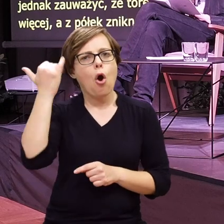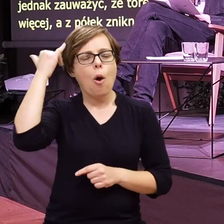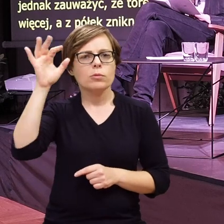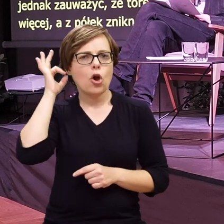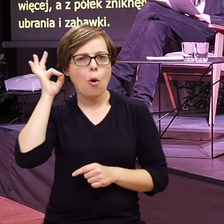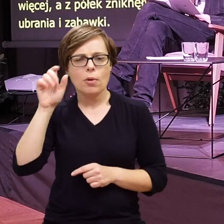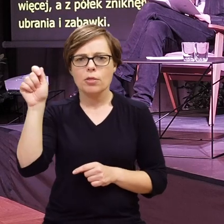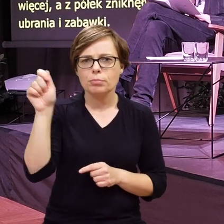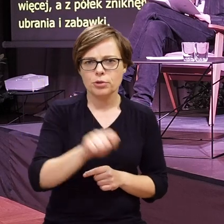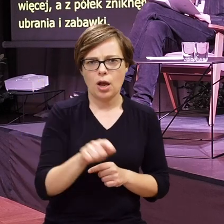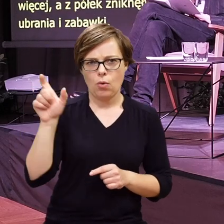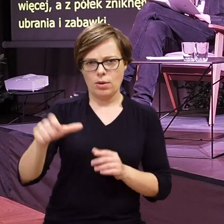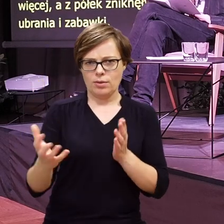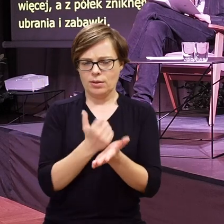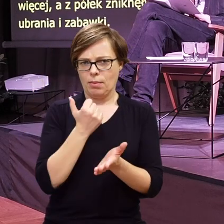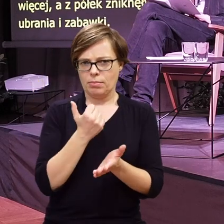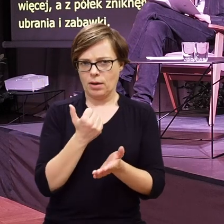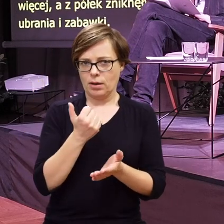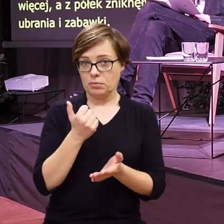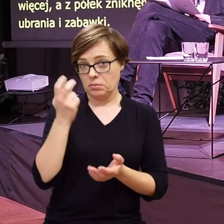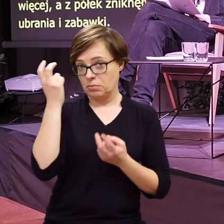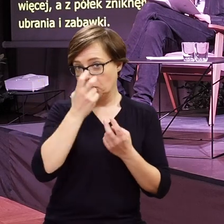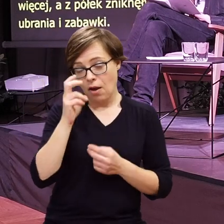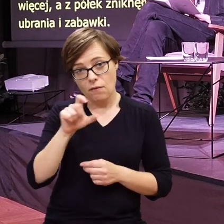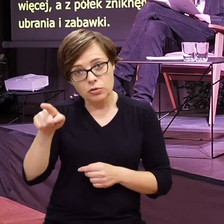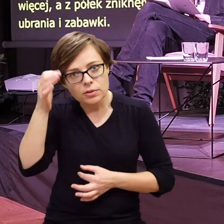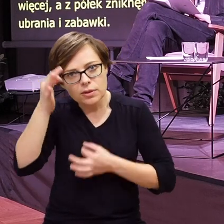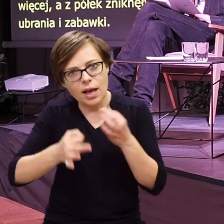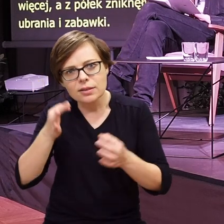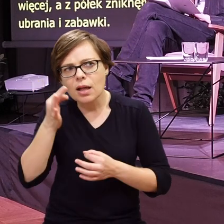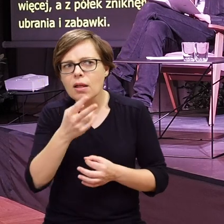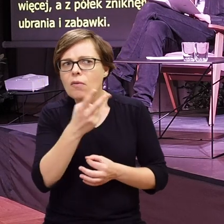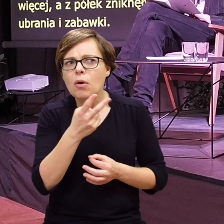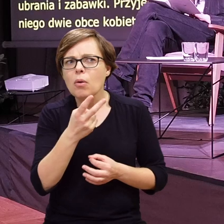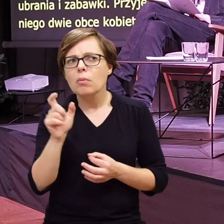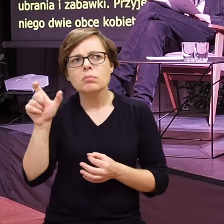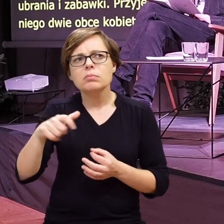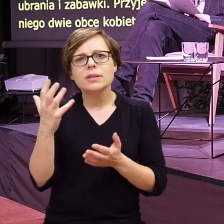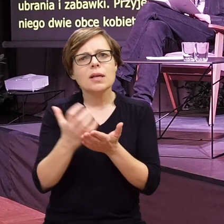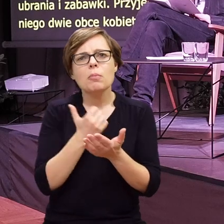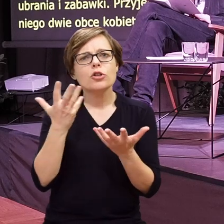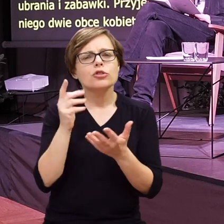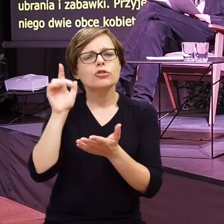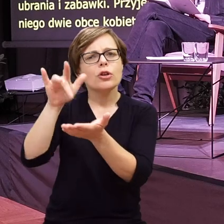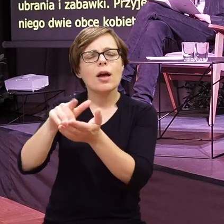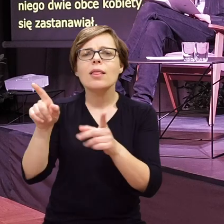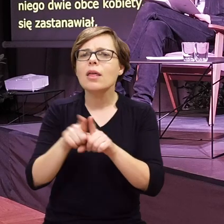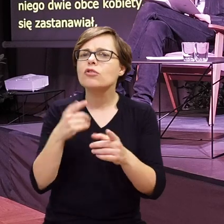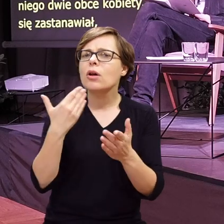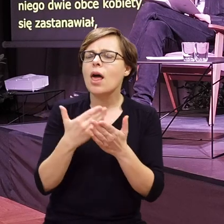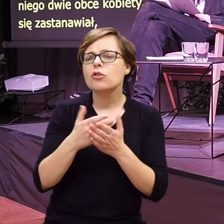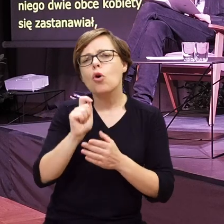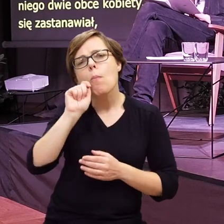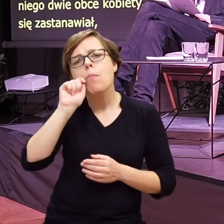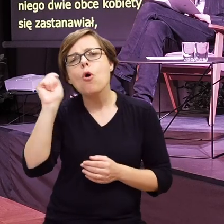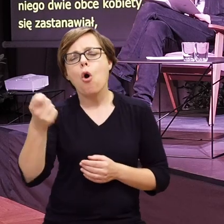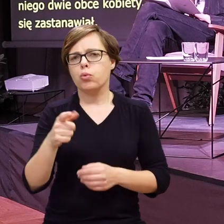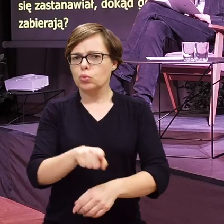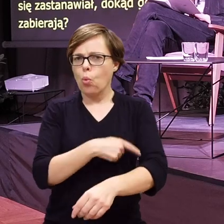dwie obce kobiety. Czy Wiktor się zastanawiał, dokąd go zabierają? I dlaczego podróż trwała tak długo?